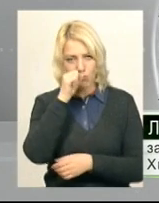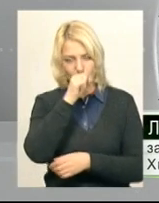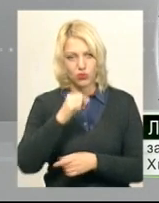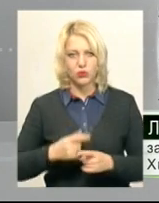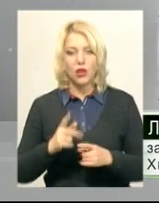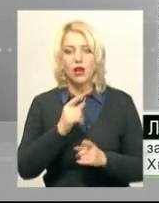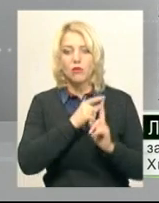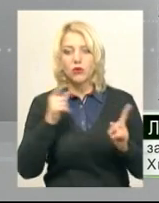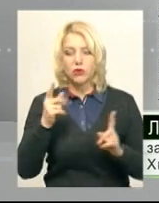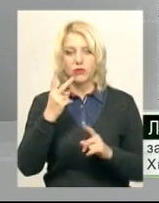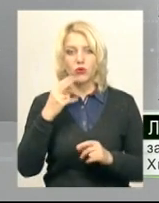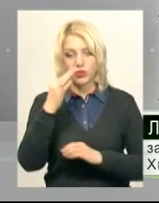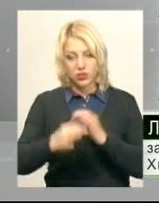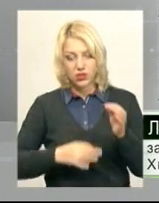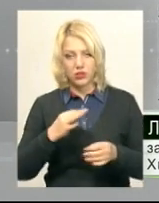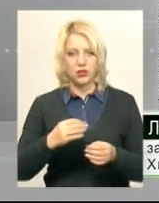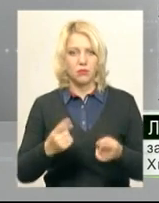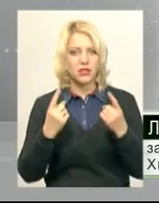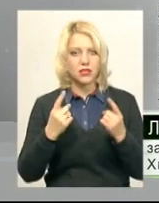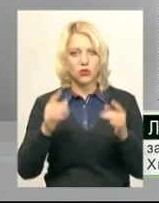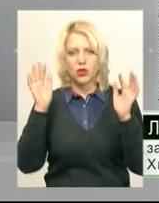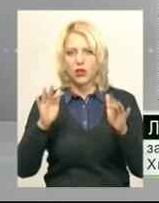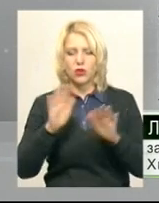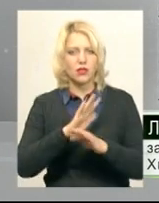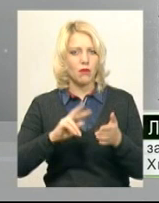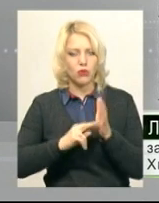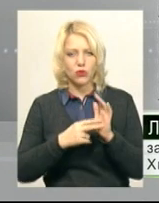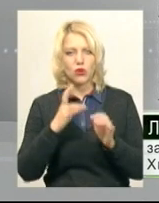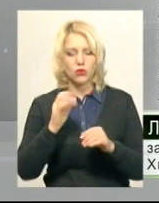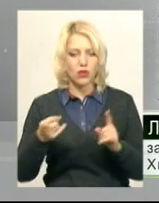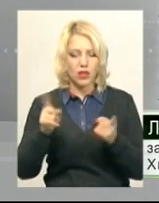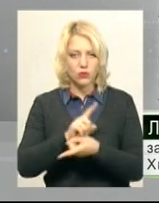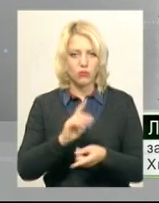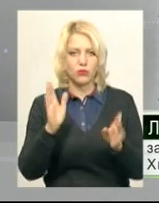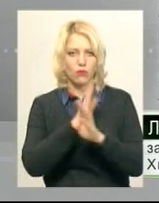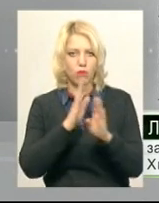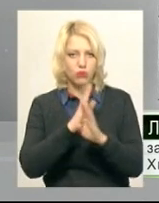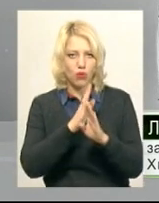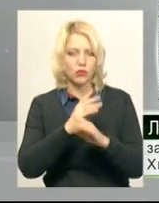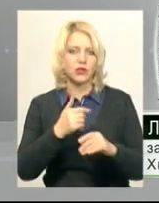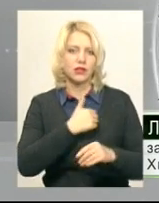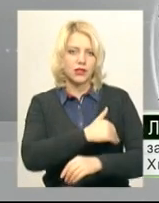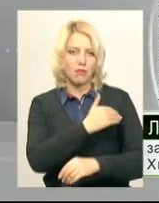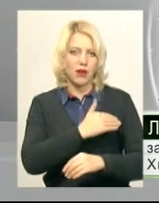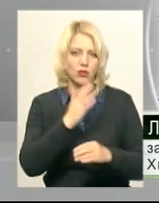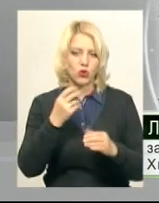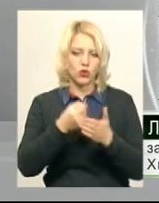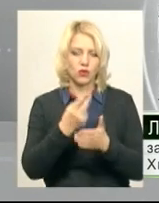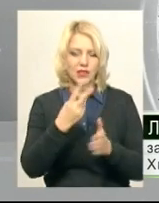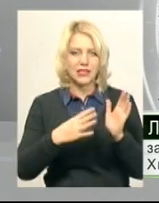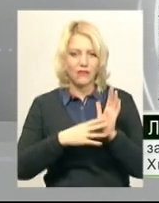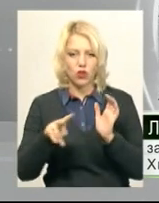Продовж наступних двох діб істотних опадів не прогнозуємо. Натомість температура повітря до 29 листопада